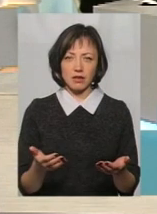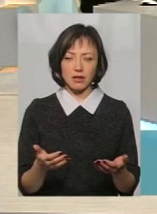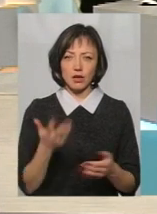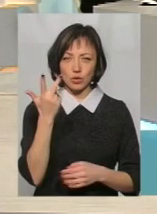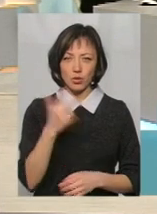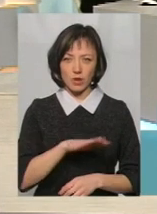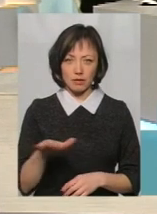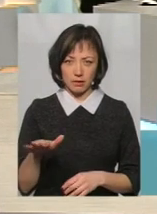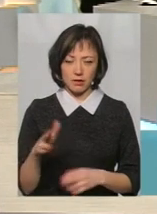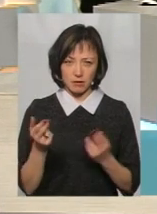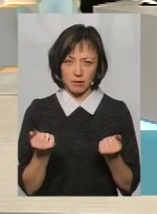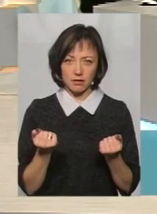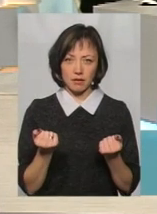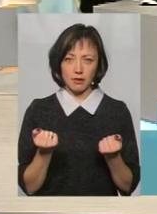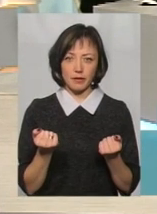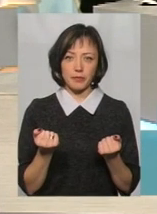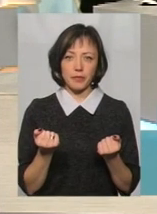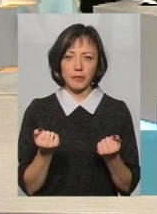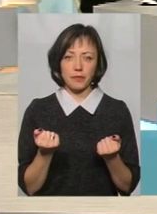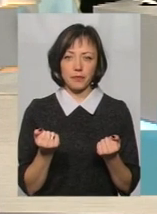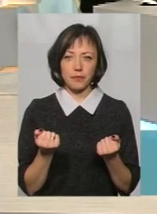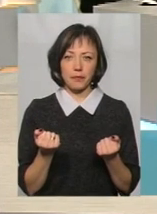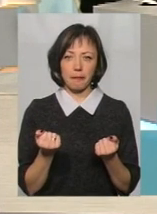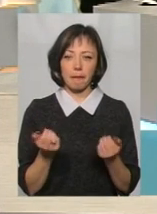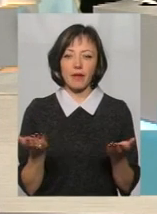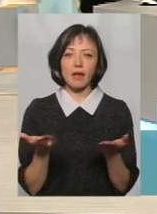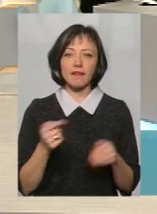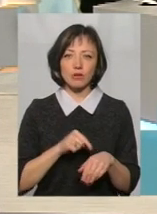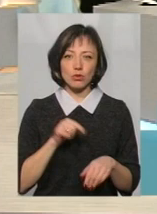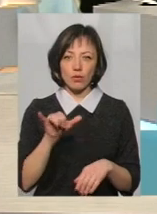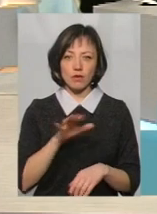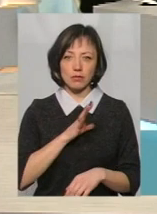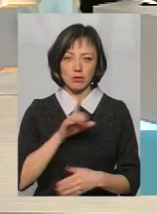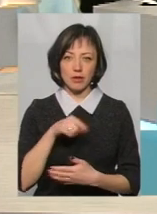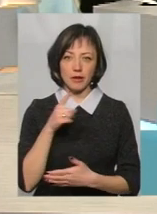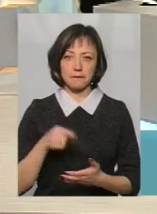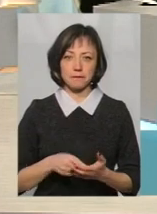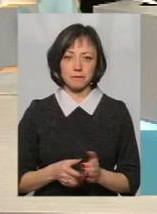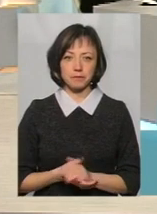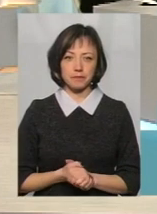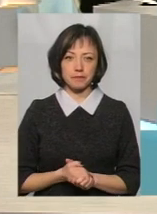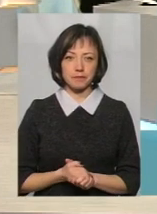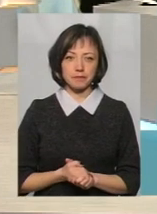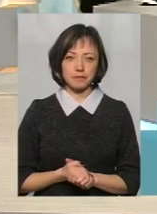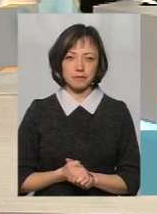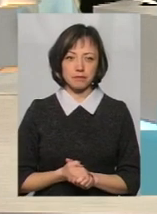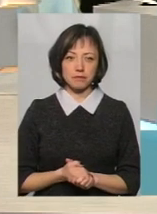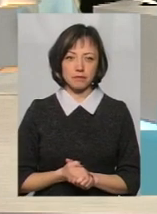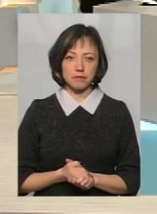Троє дітей на той момент, так? Ось, які відчуття у вас були? Ну, ви знаєте,